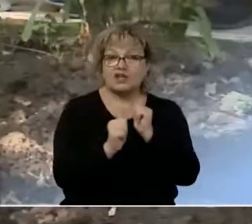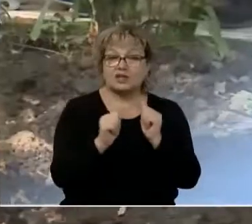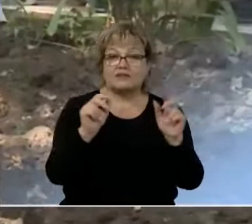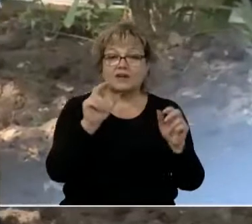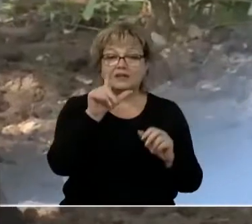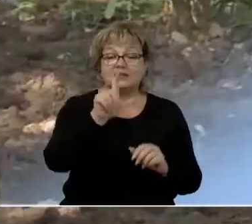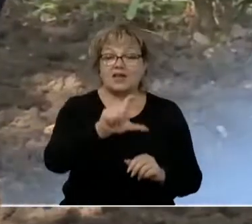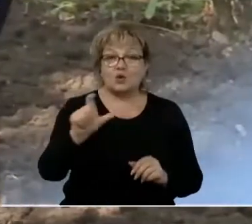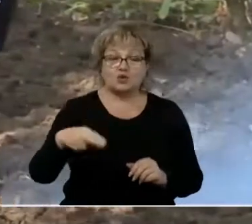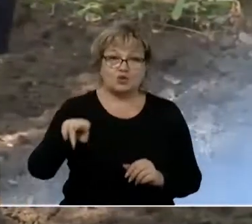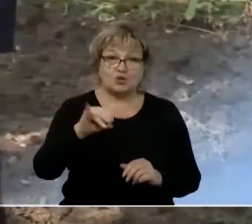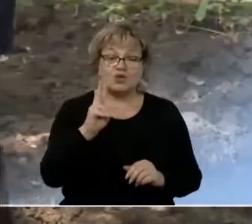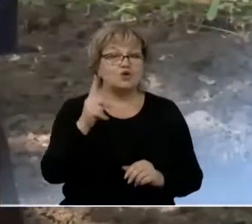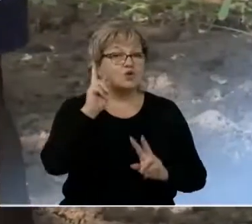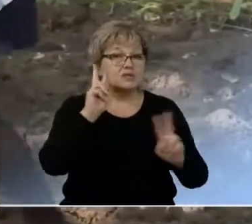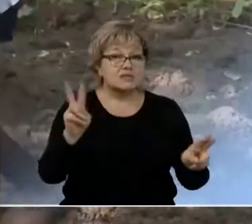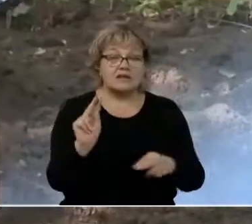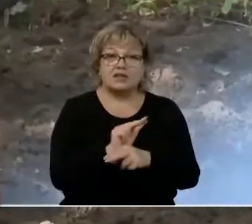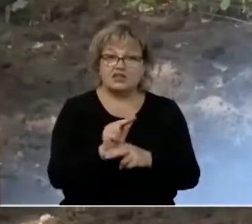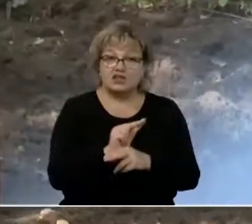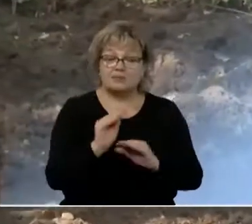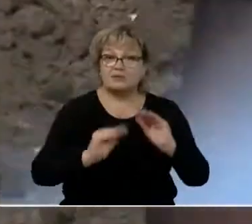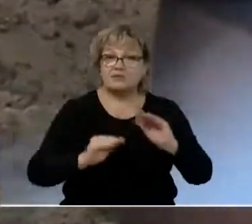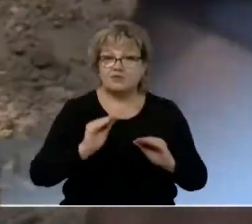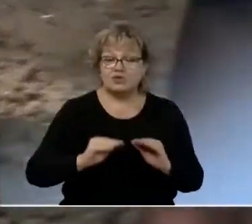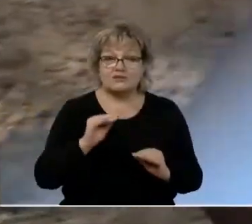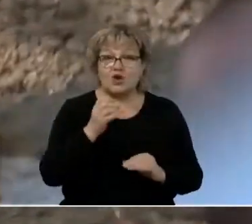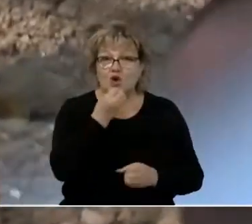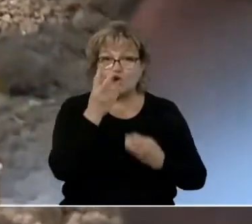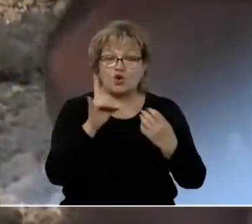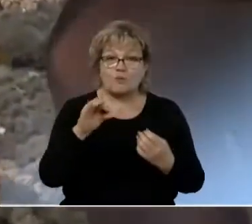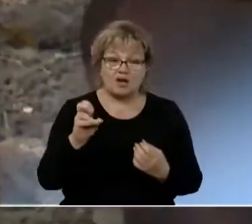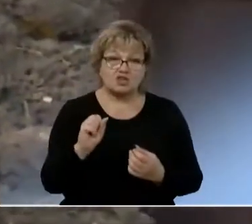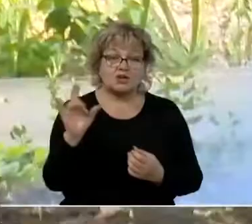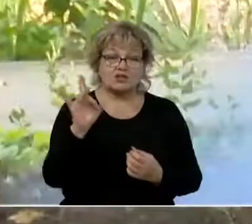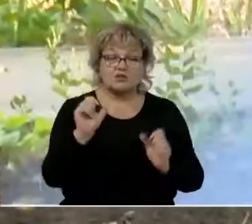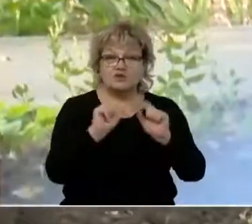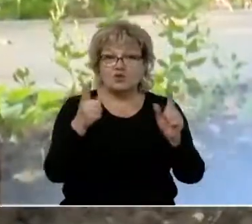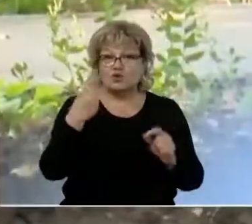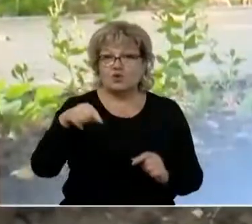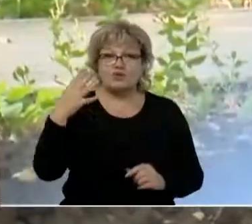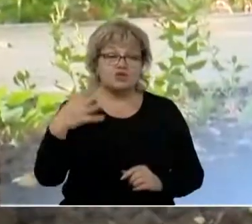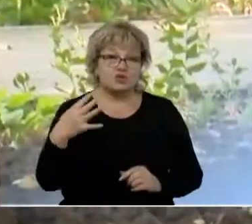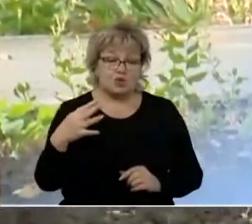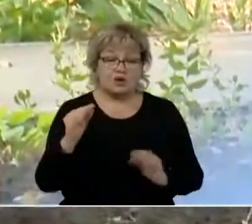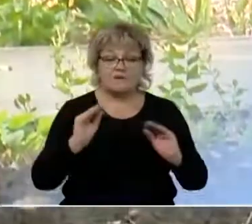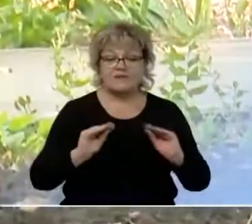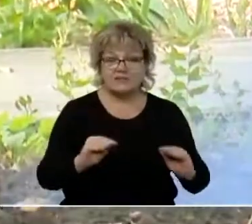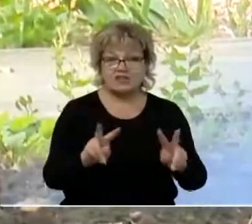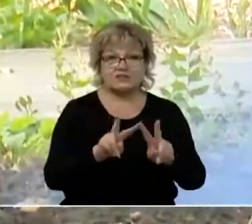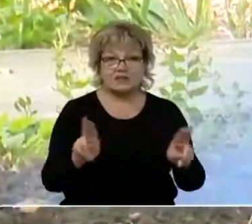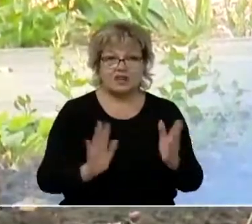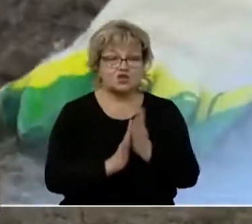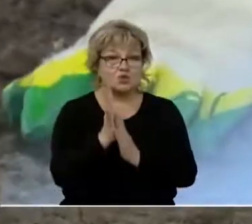Кто не знает о лечебных свойствах ромашки? В садоводах сегодня ученики ростовской школы номер 40. Высаживают также